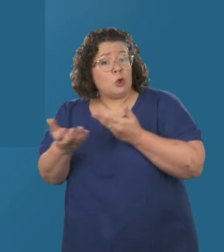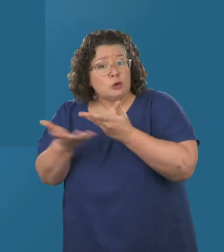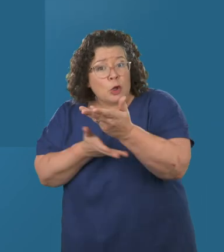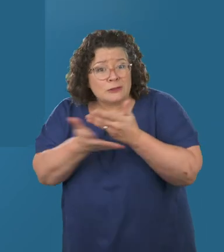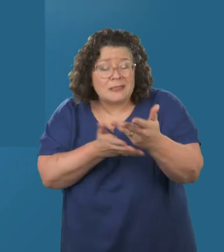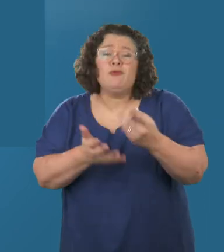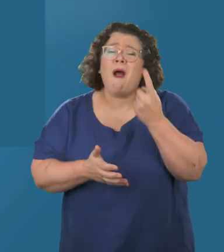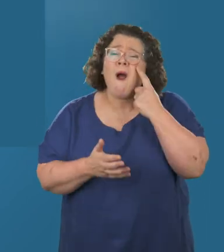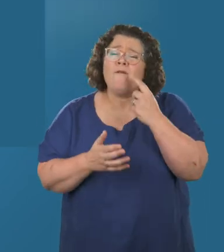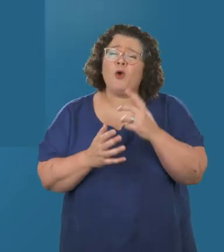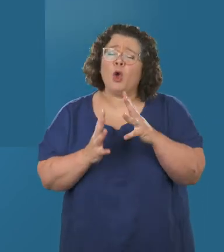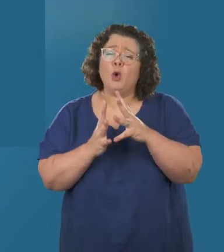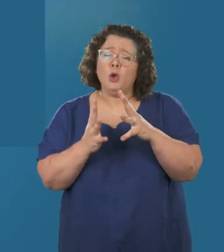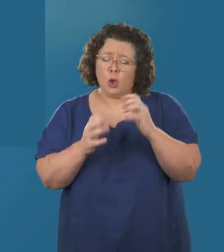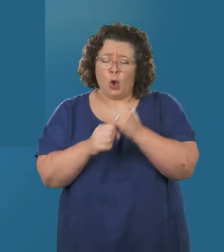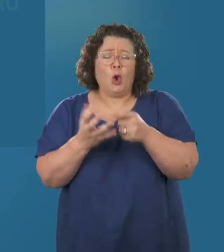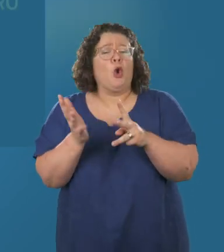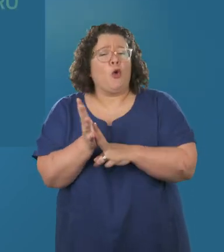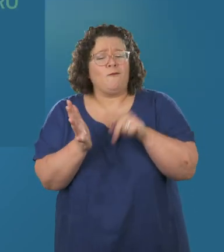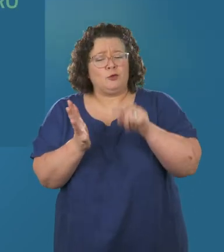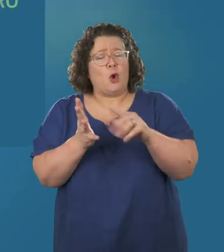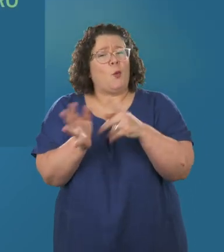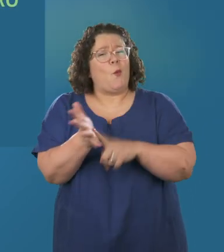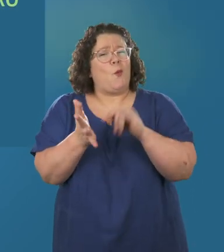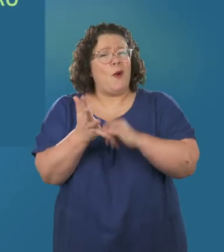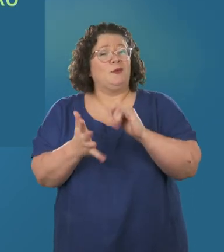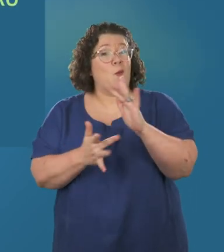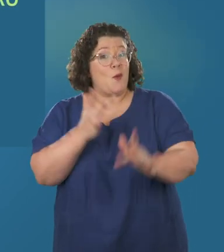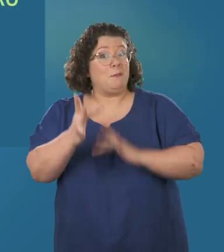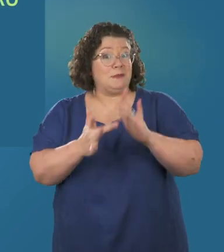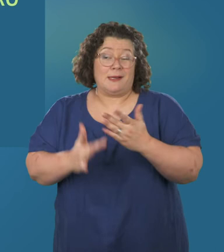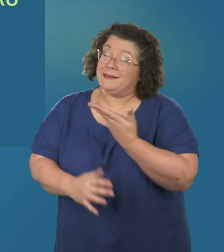I gael mwy o wybodaeth ac i gymryd rhan, ewch i Lliw.Cymru.